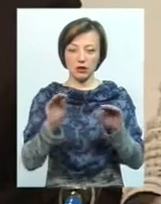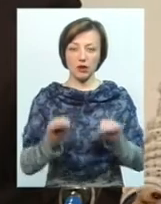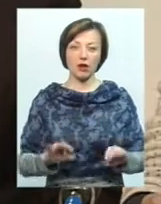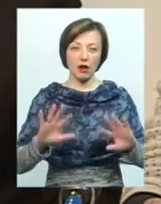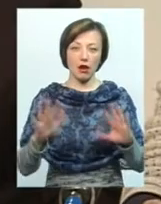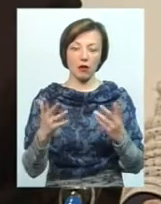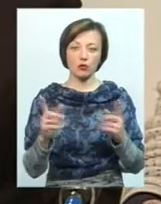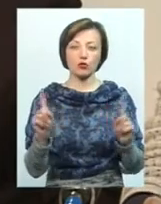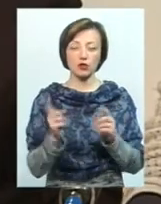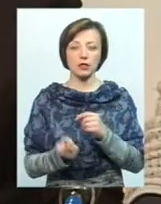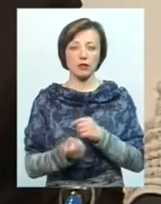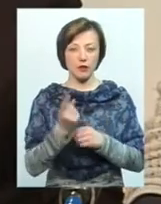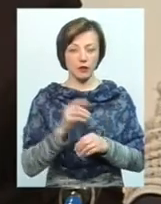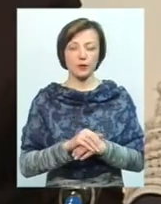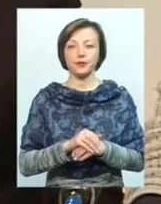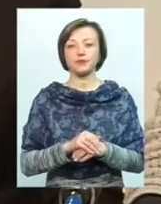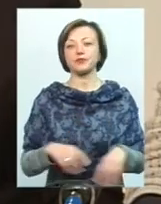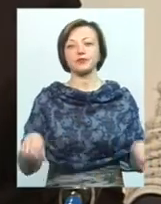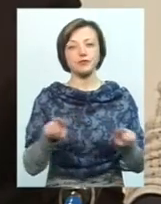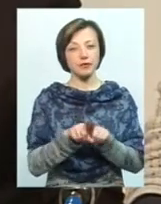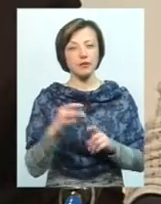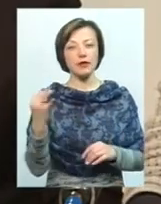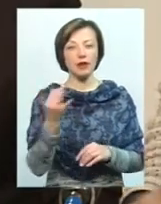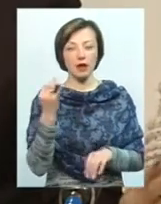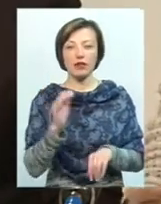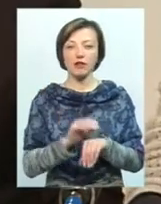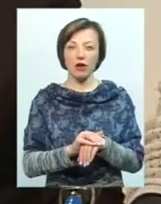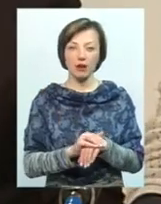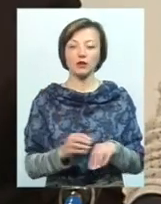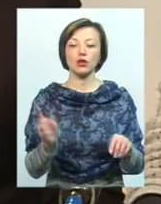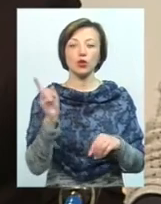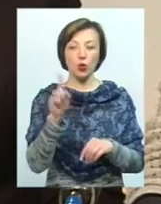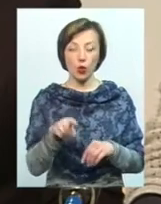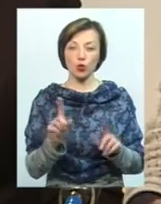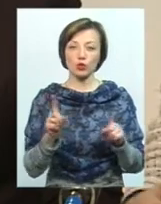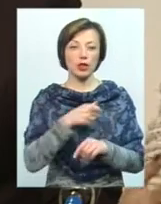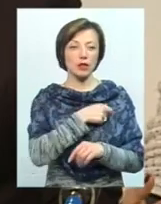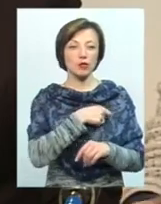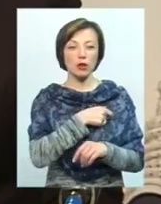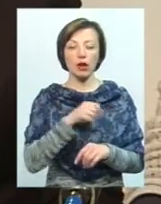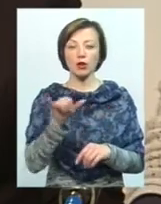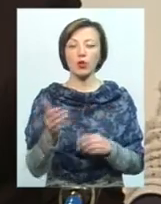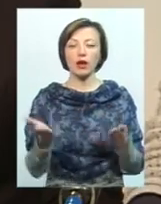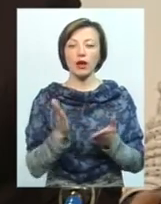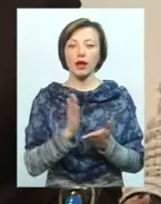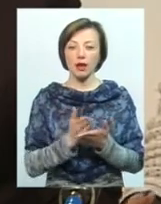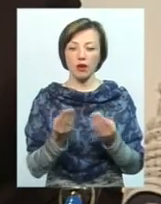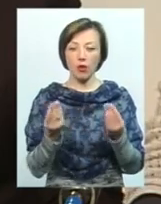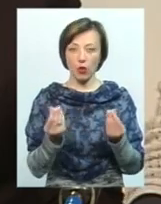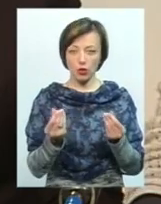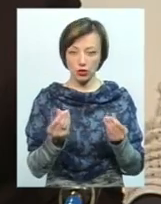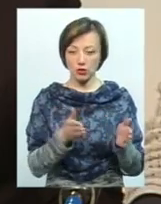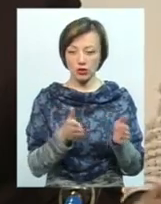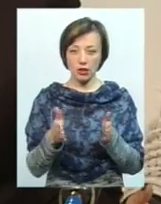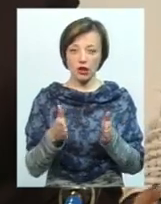'явилося. Також досить цікавий факт та ж того, що депутати, в яких є готівкові кошти,